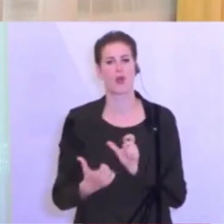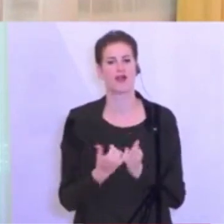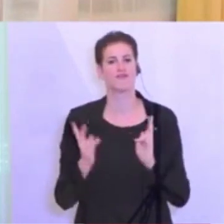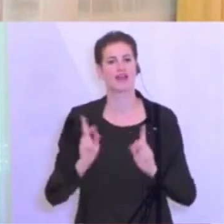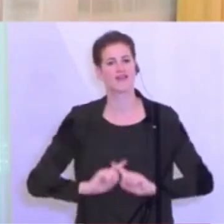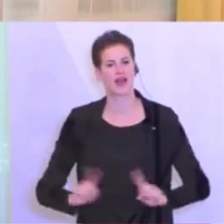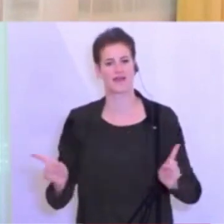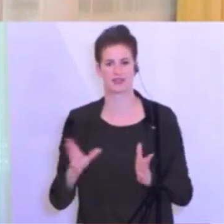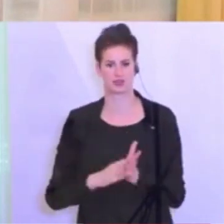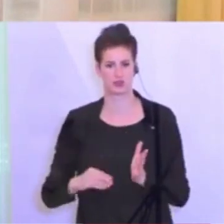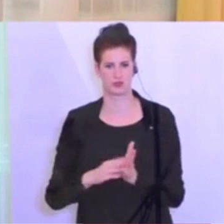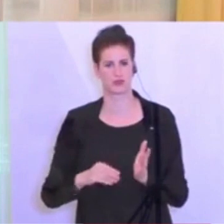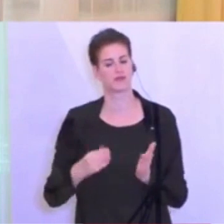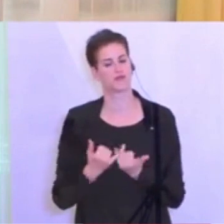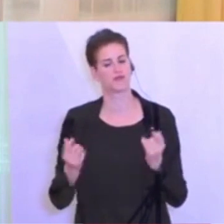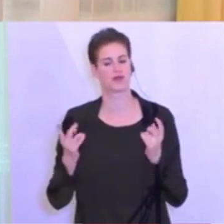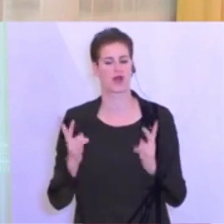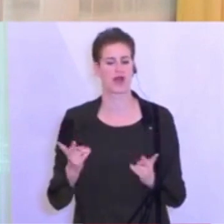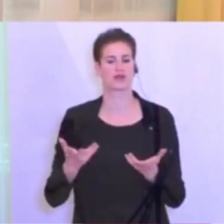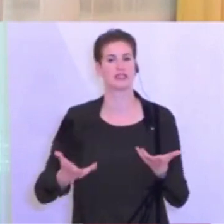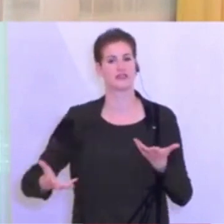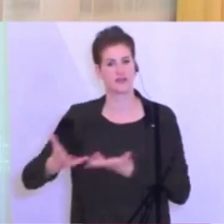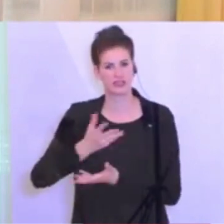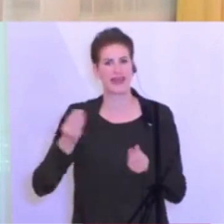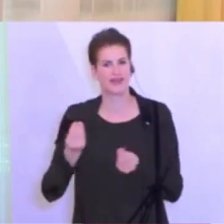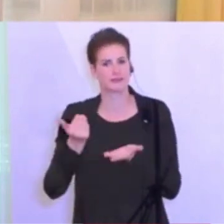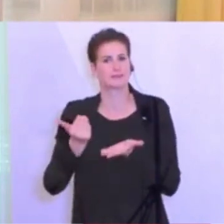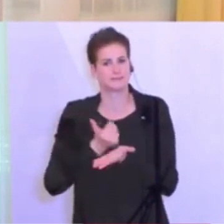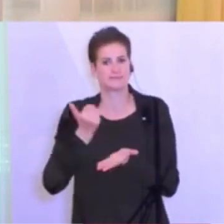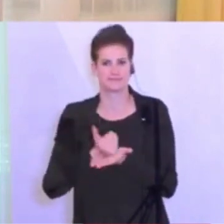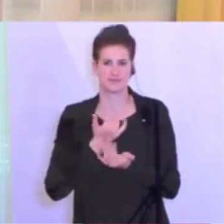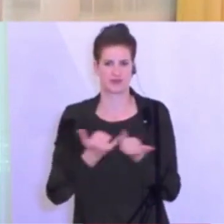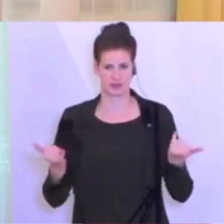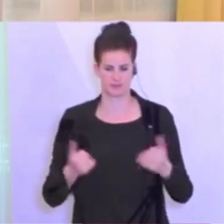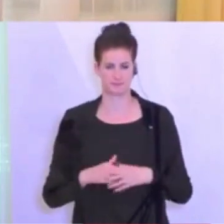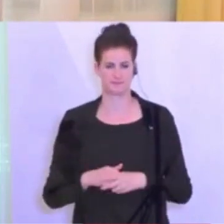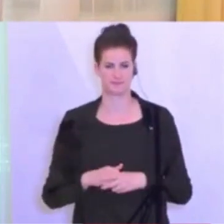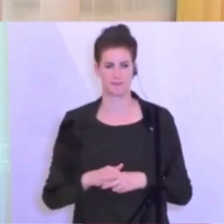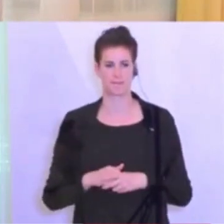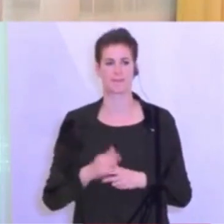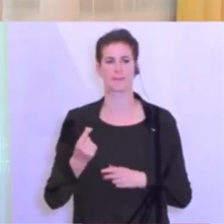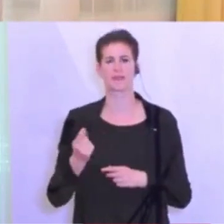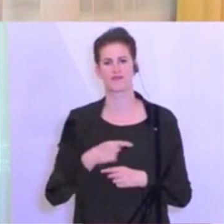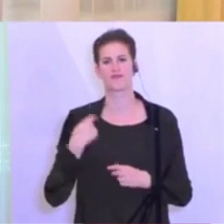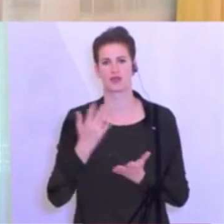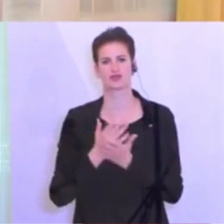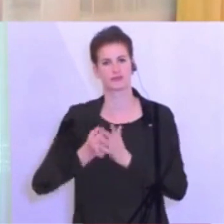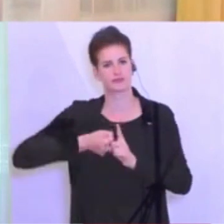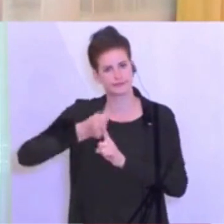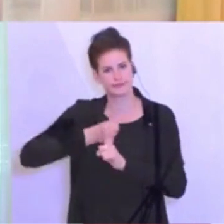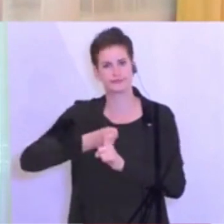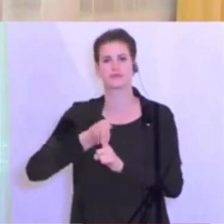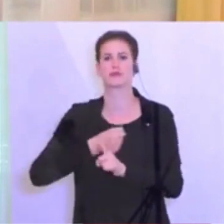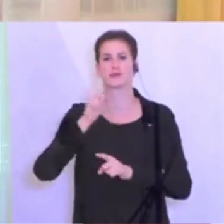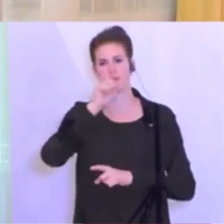den wirtschaftlichen Aspekt wieder halbwegs in eine Perspektive bringen kann. Also, wir sind da dran und